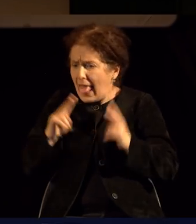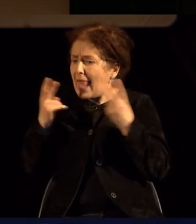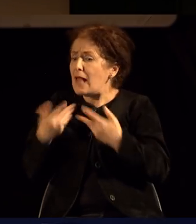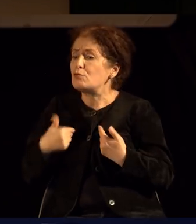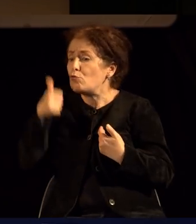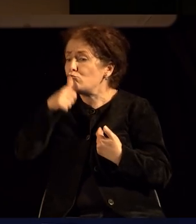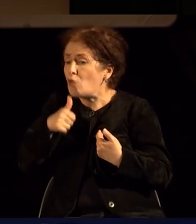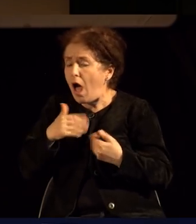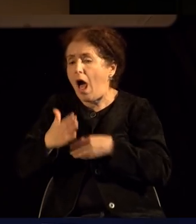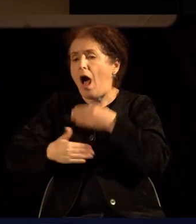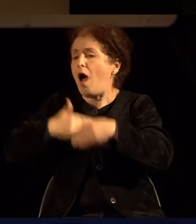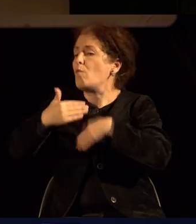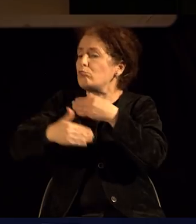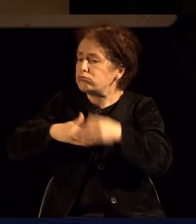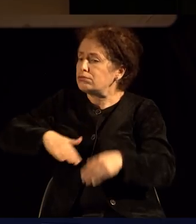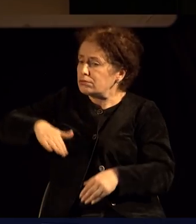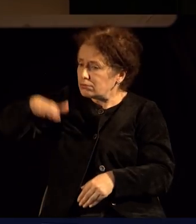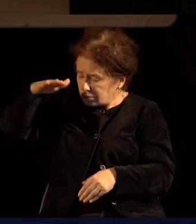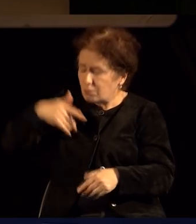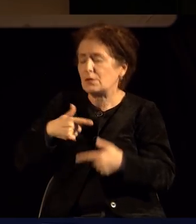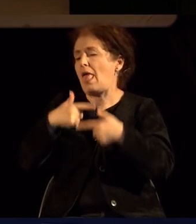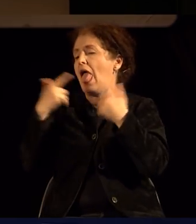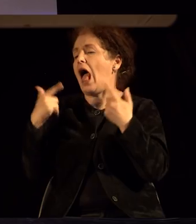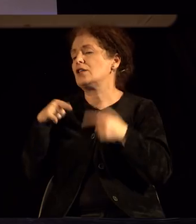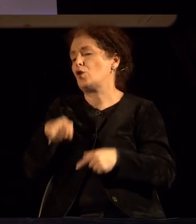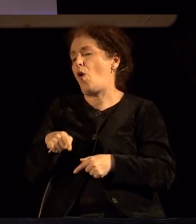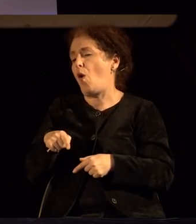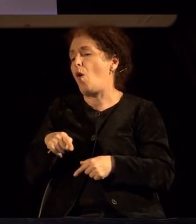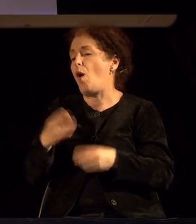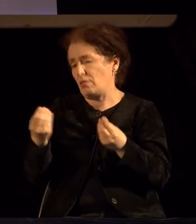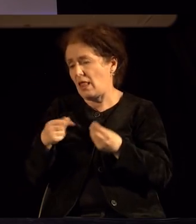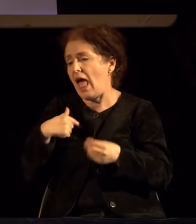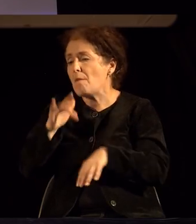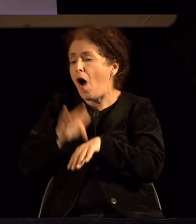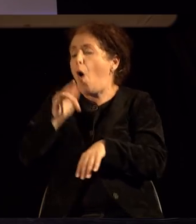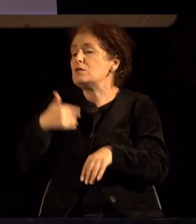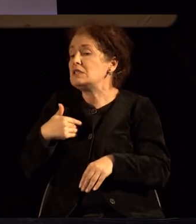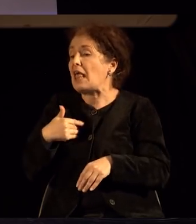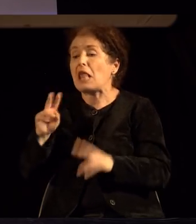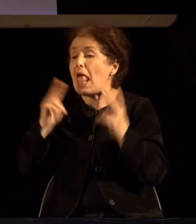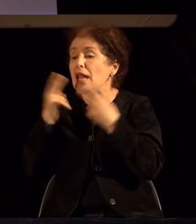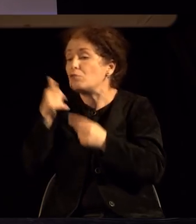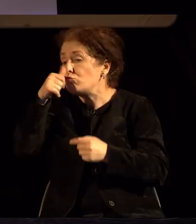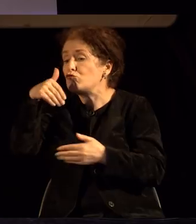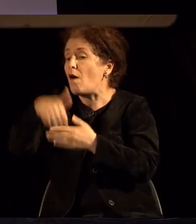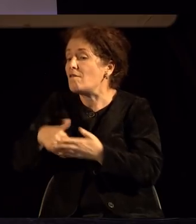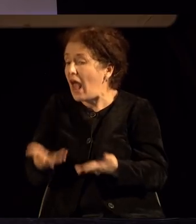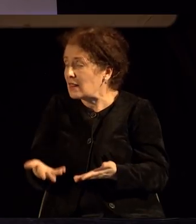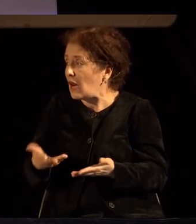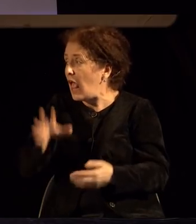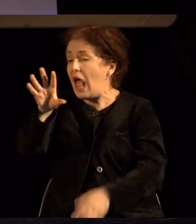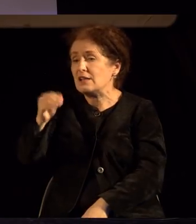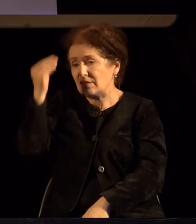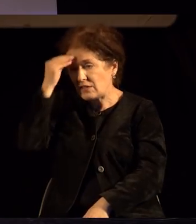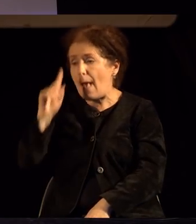па подоцна, многу подоцна ми се разијасни, или да речеме, свесно